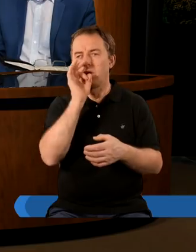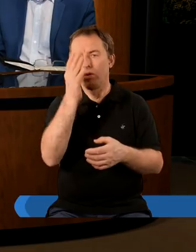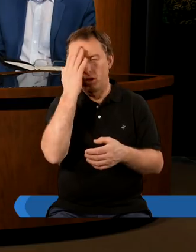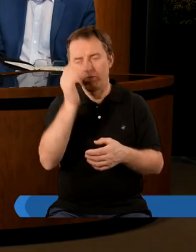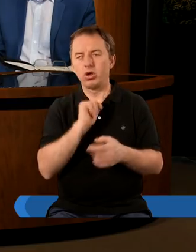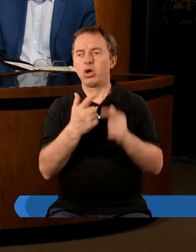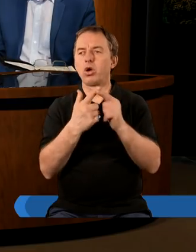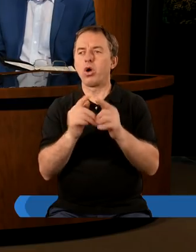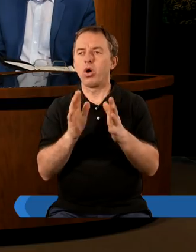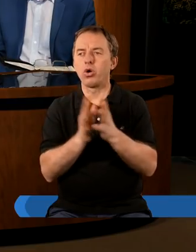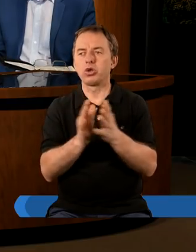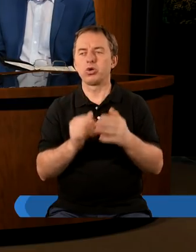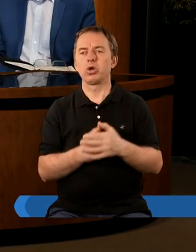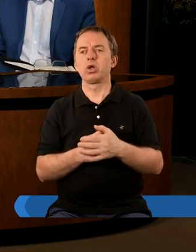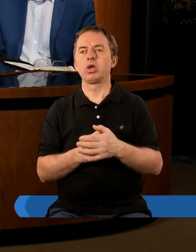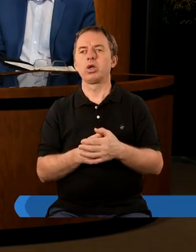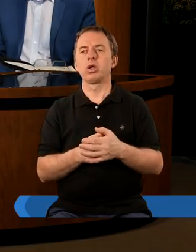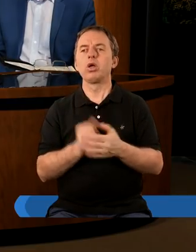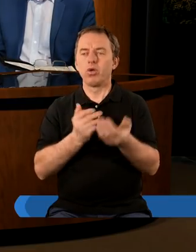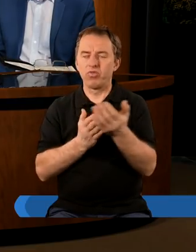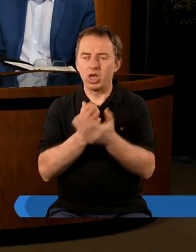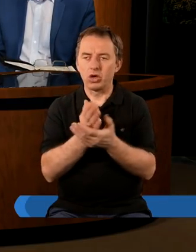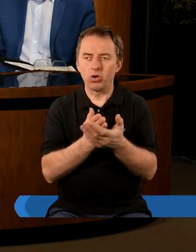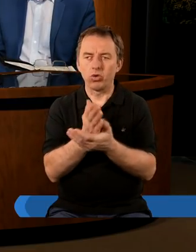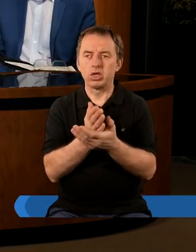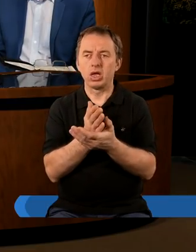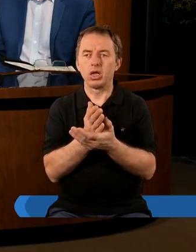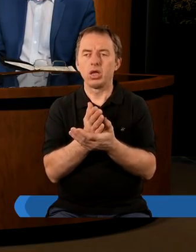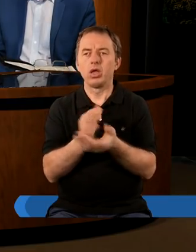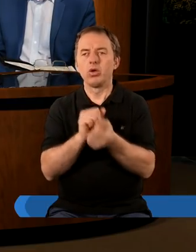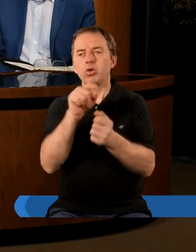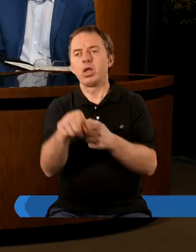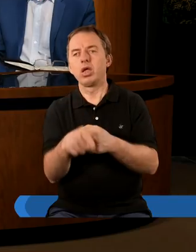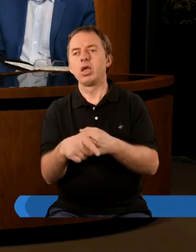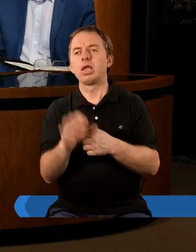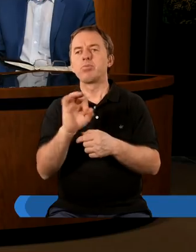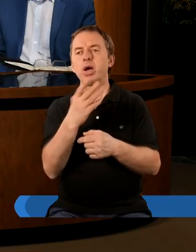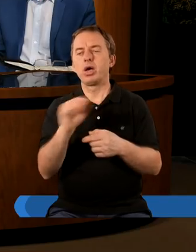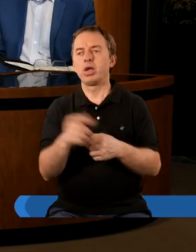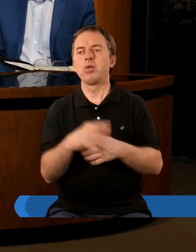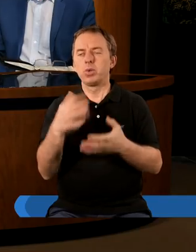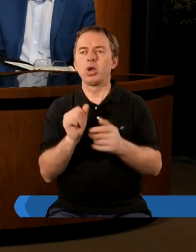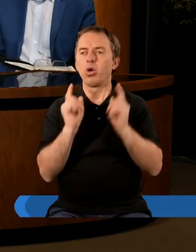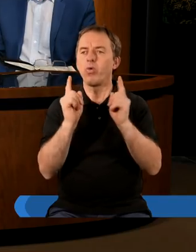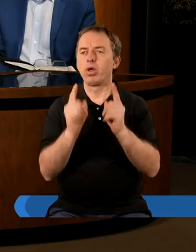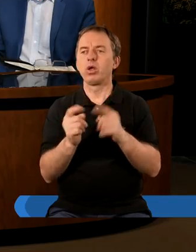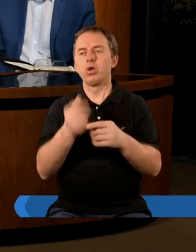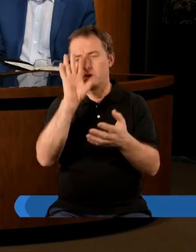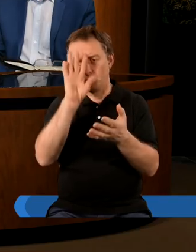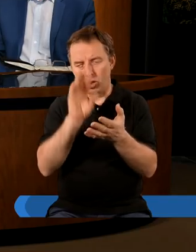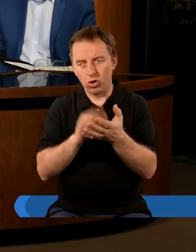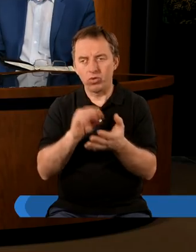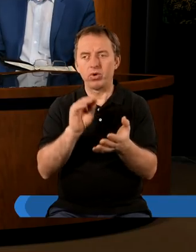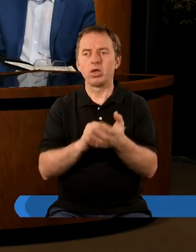Bóg bardzo dobrze zna swój Kościół. Czy wierzący, choćby w tym Kościele w Smyrnie, biorąc pod uwagę trudy, których